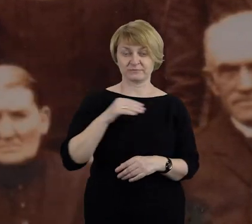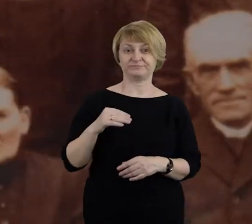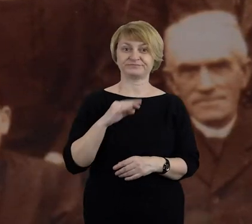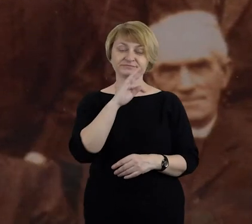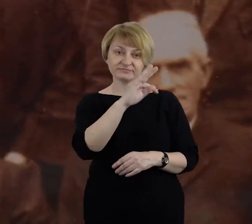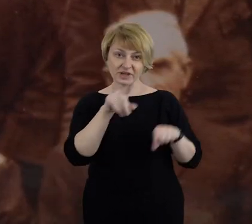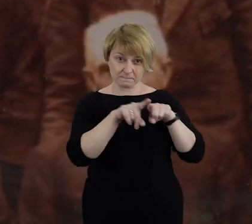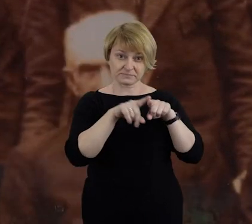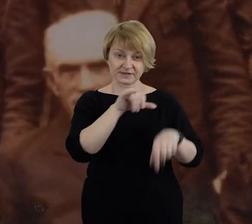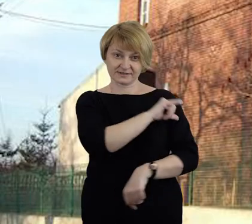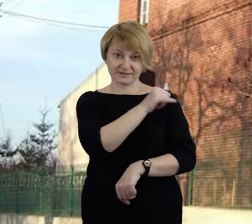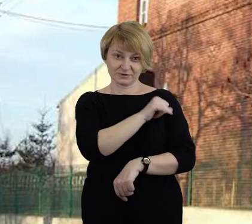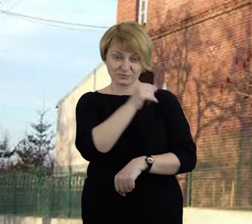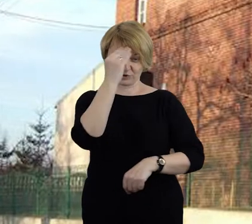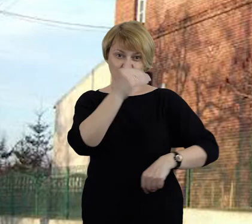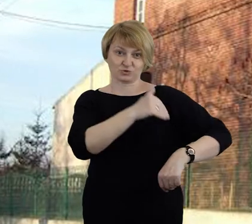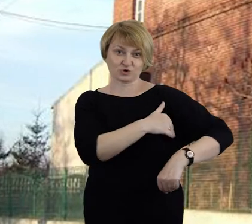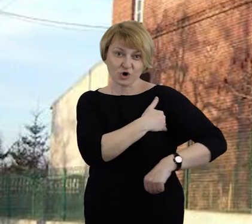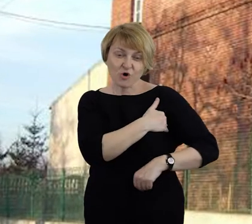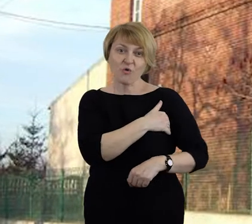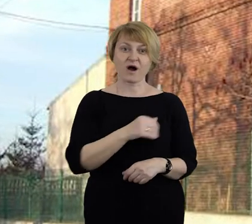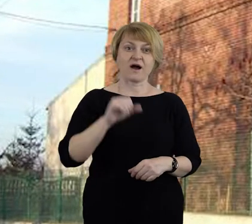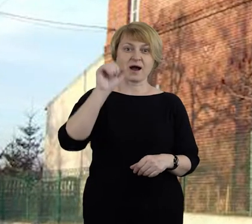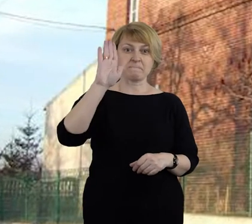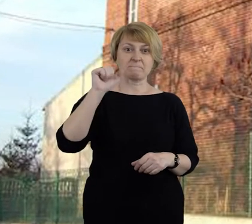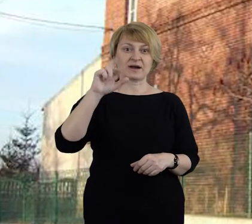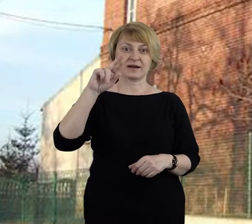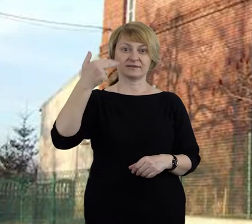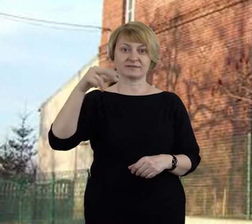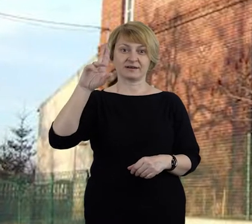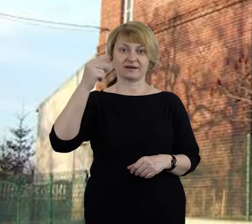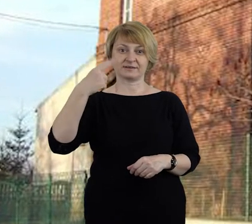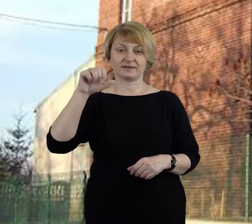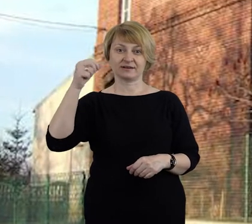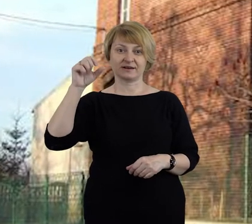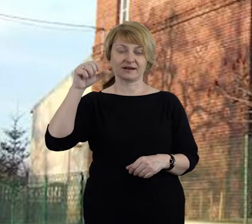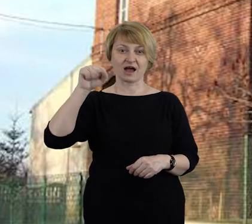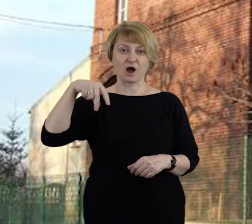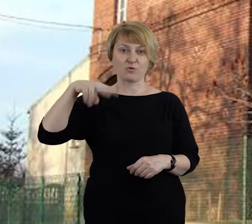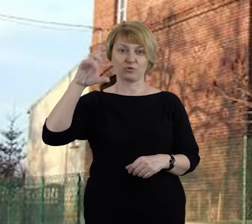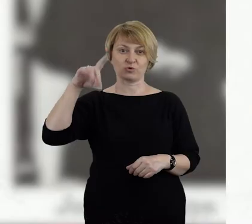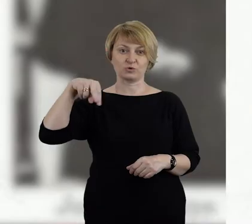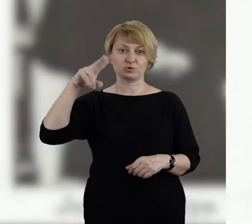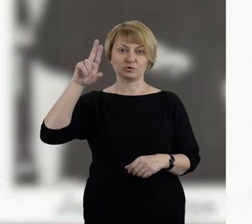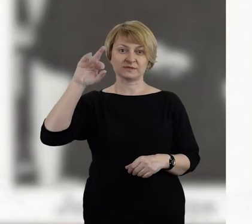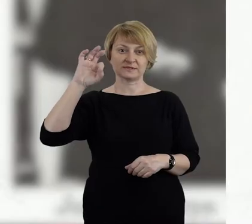Jego imieniem jest szkoła Bernarda Augustyna w Grabinie. U